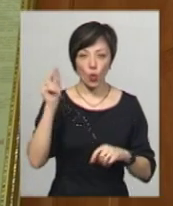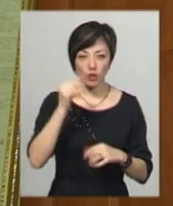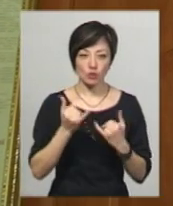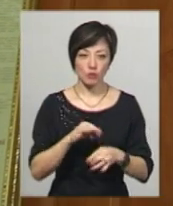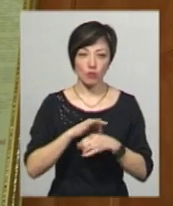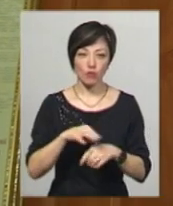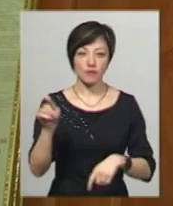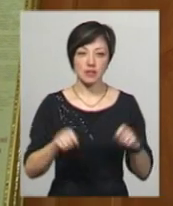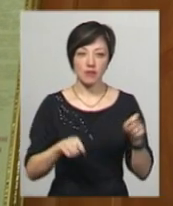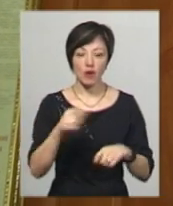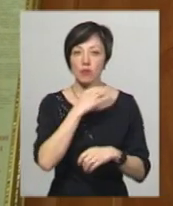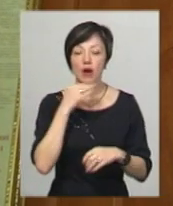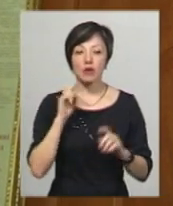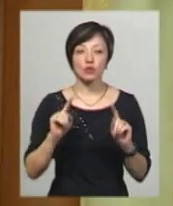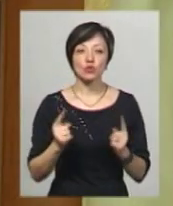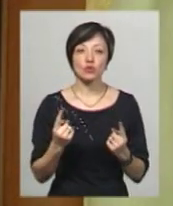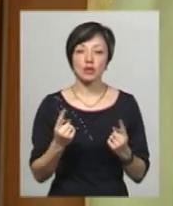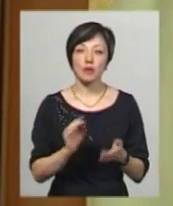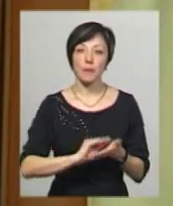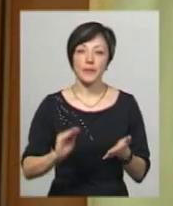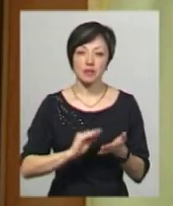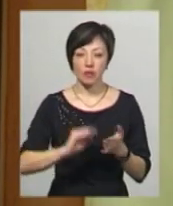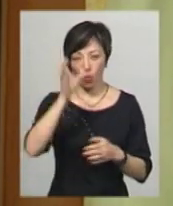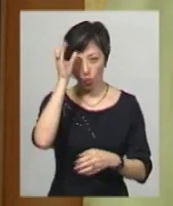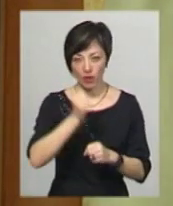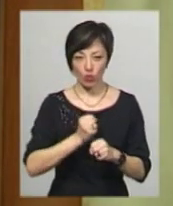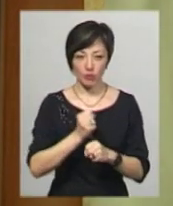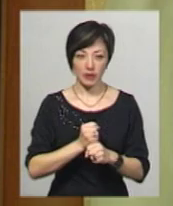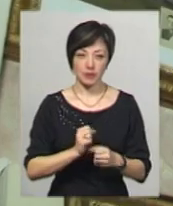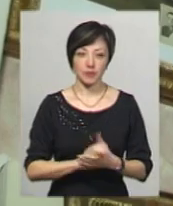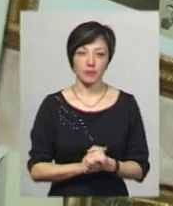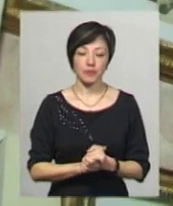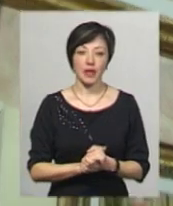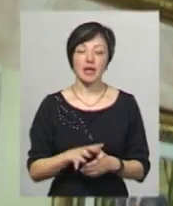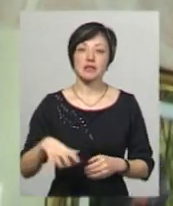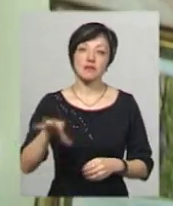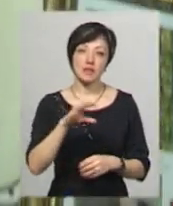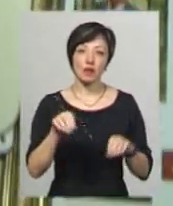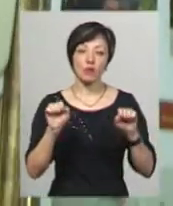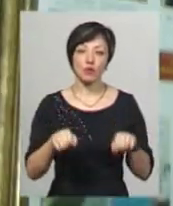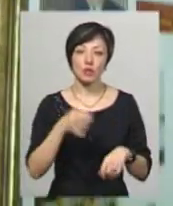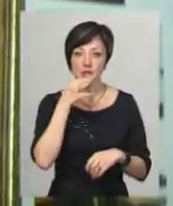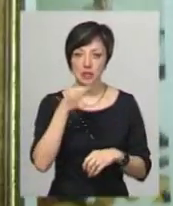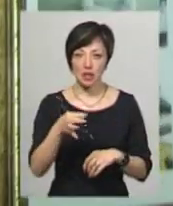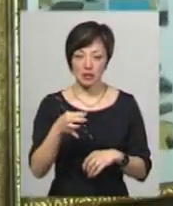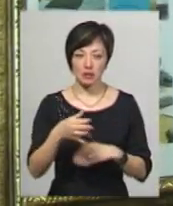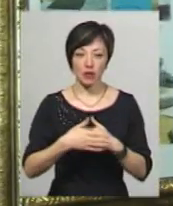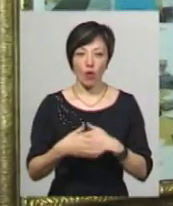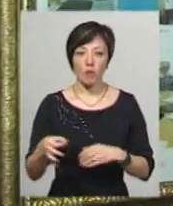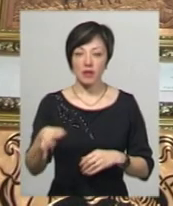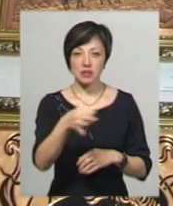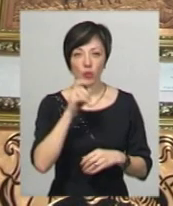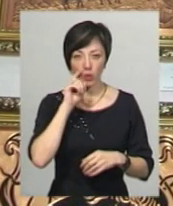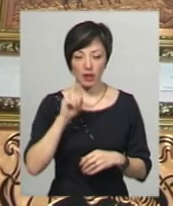проводять фестивалі. Багато дуже написано наукових робіт. З усіх, можна сказати, майже областей